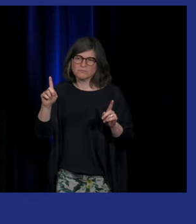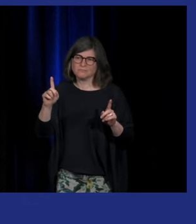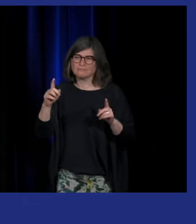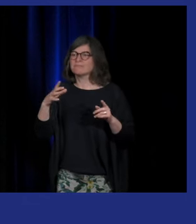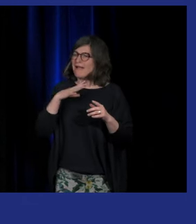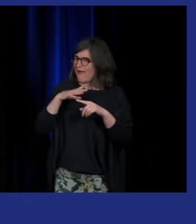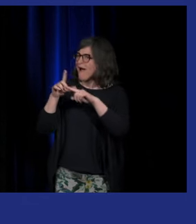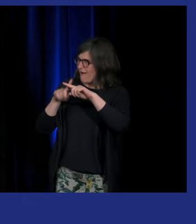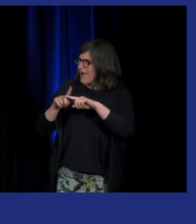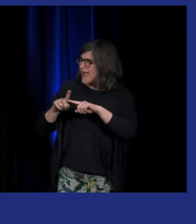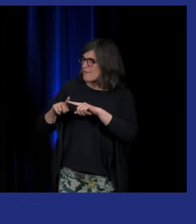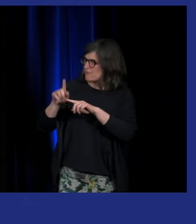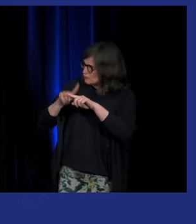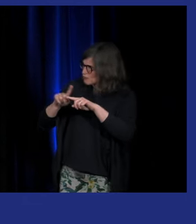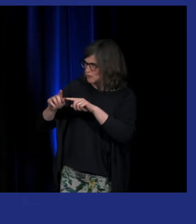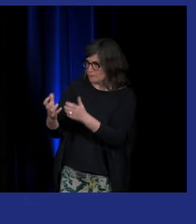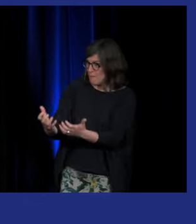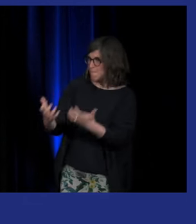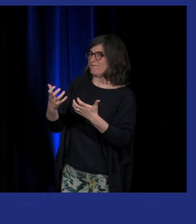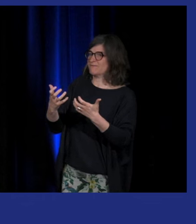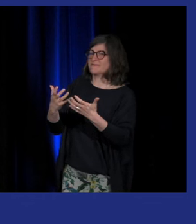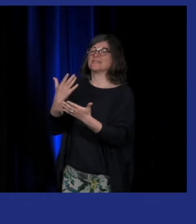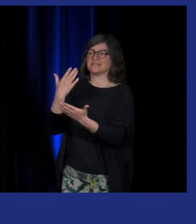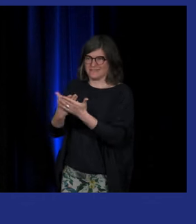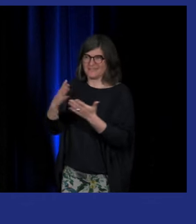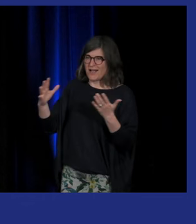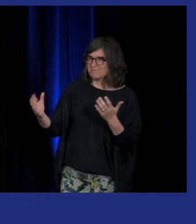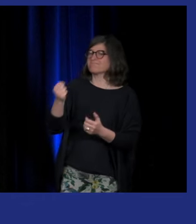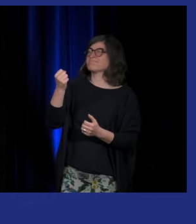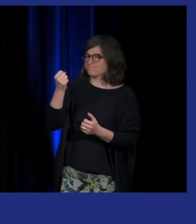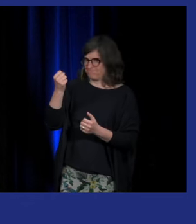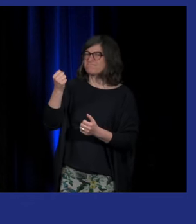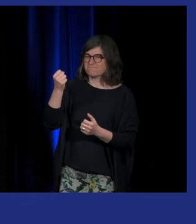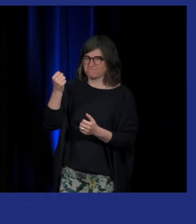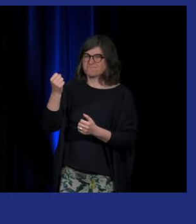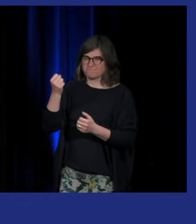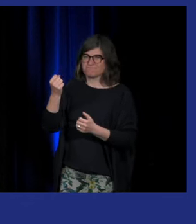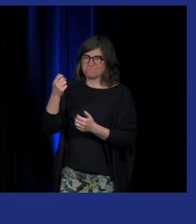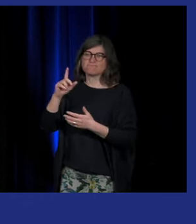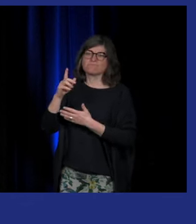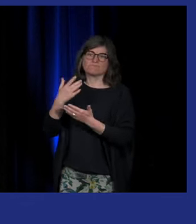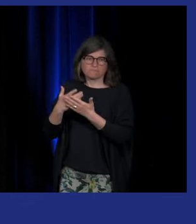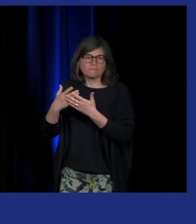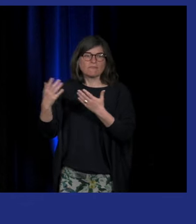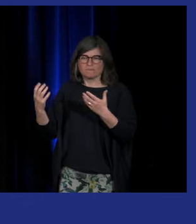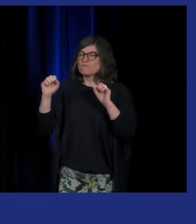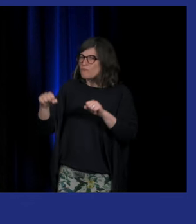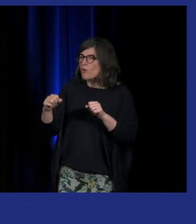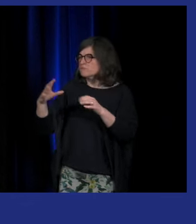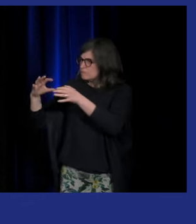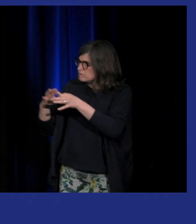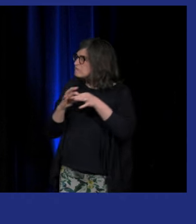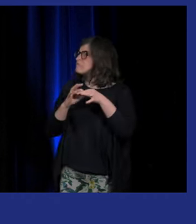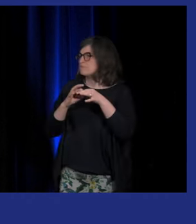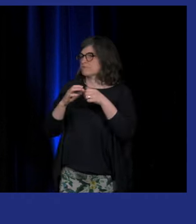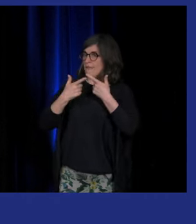éléments qui sont des éléments visibles de cette culture qui vont, bien sûr, se rassembler autour de la question de